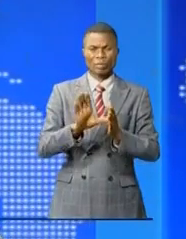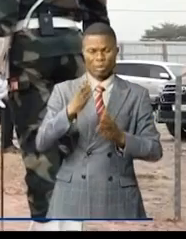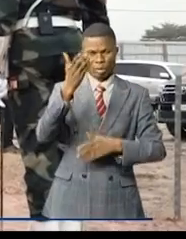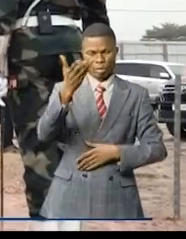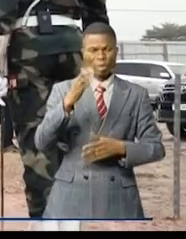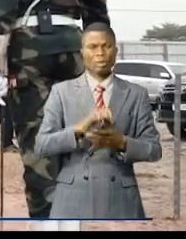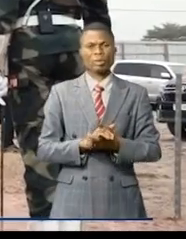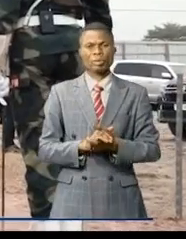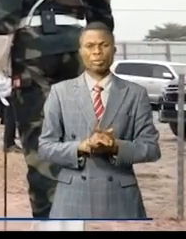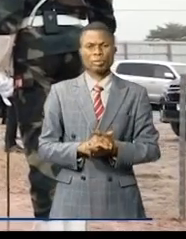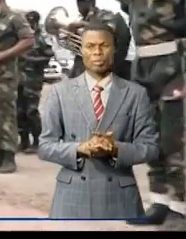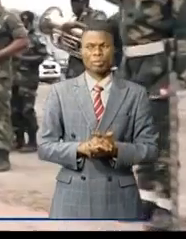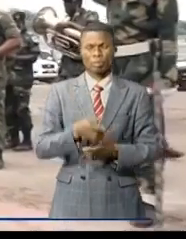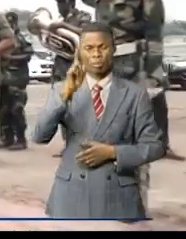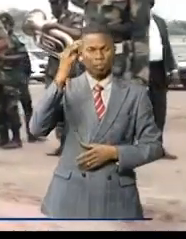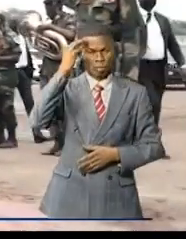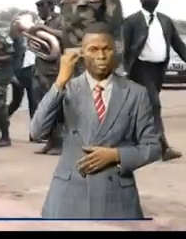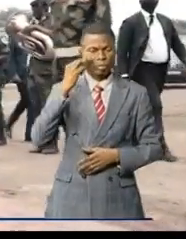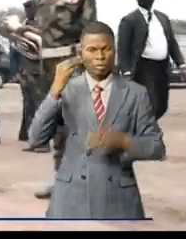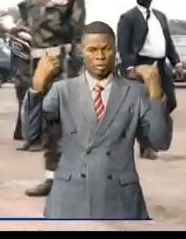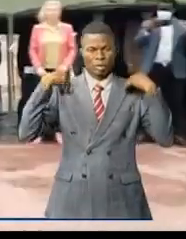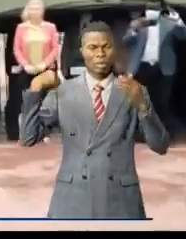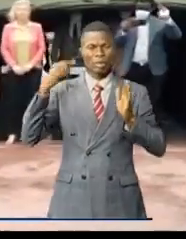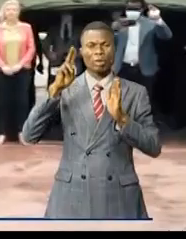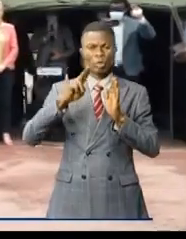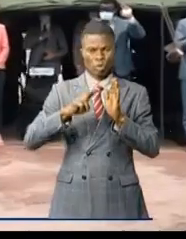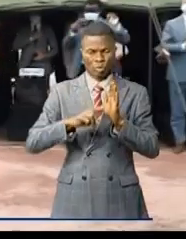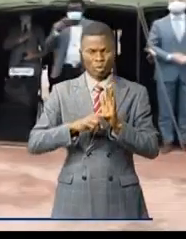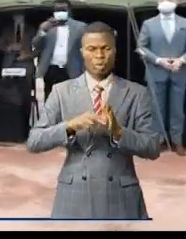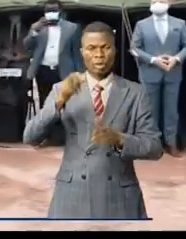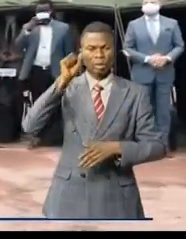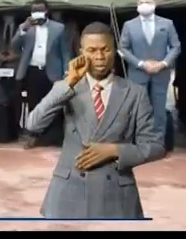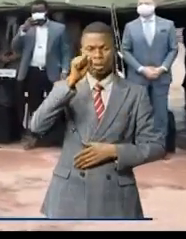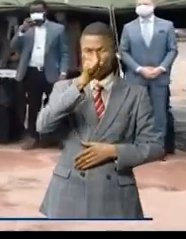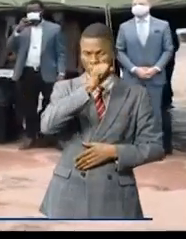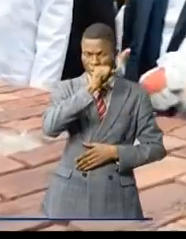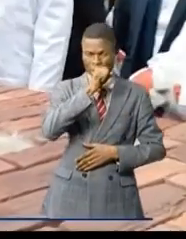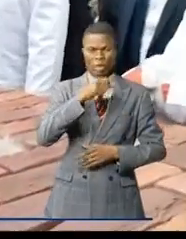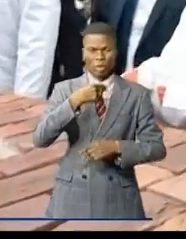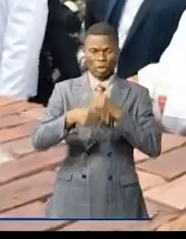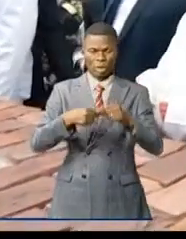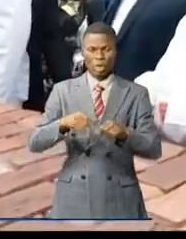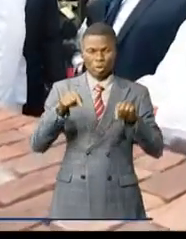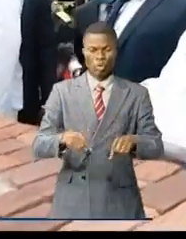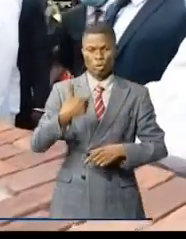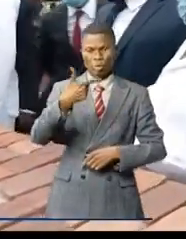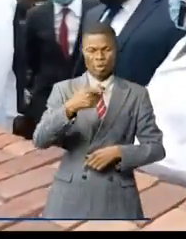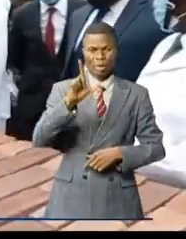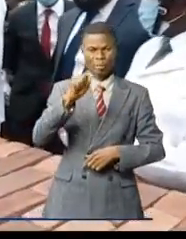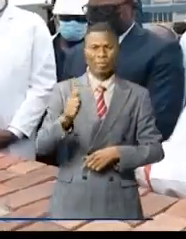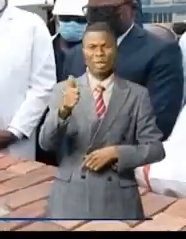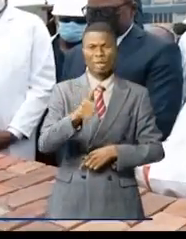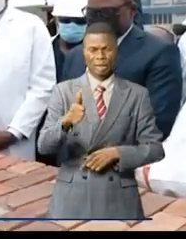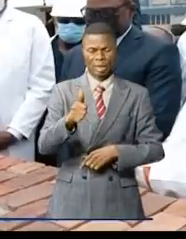reportage. Le Premier ministre et chef du gouvernement Jean-Michel Samalou Kondé a procédé ce mardi 21 septembre